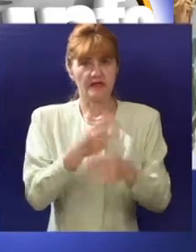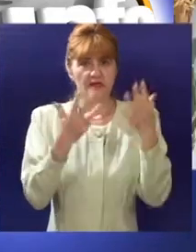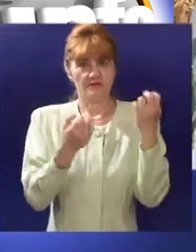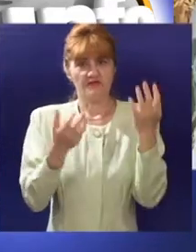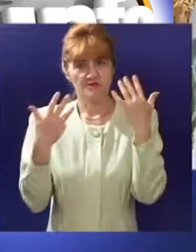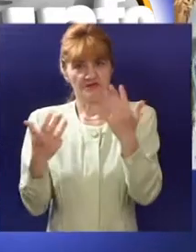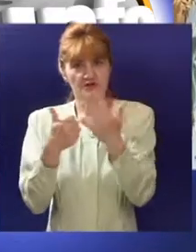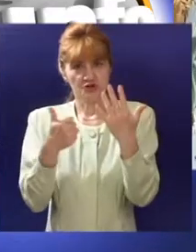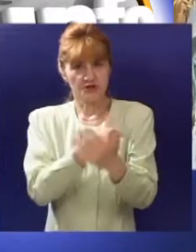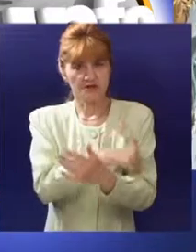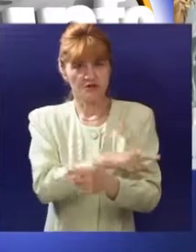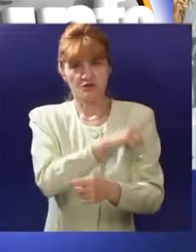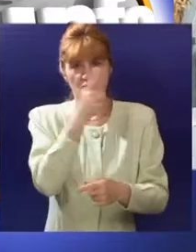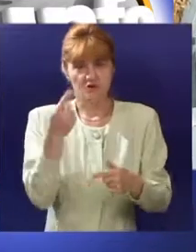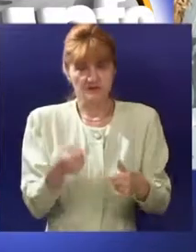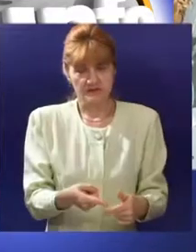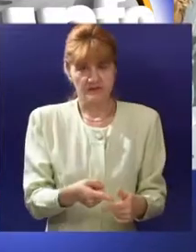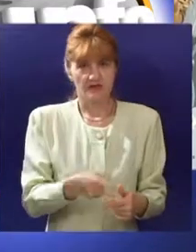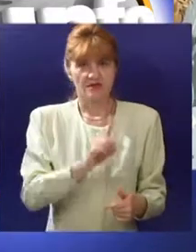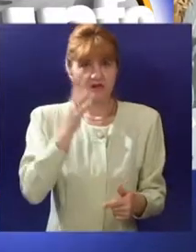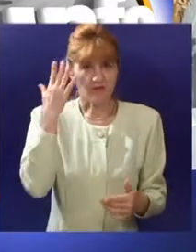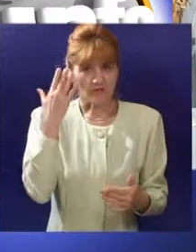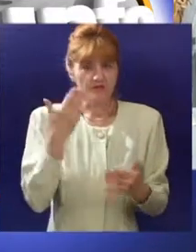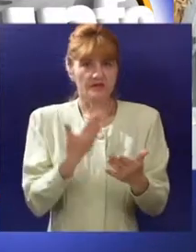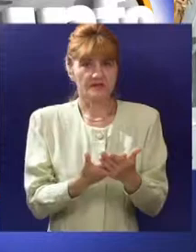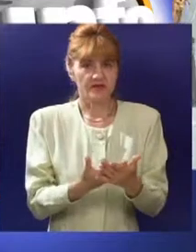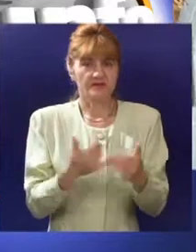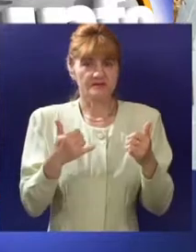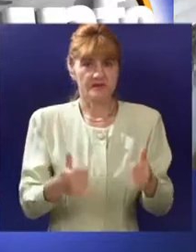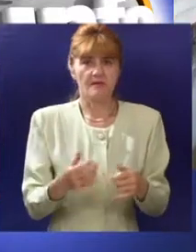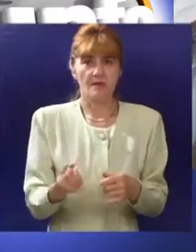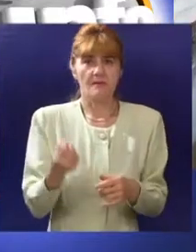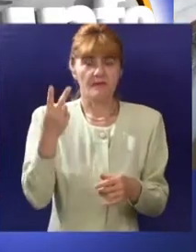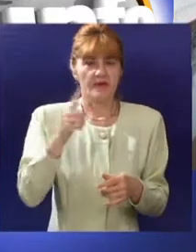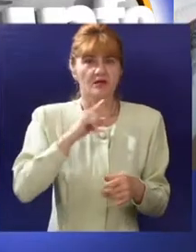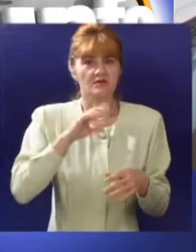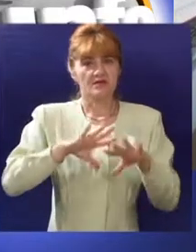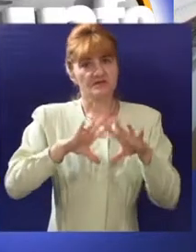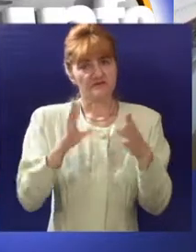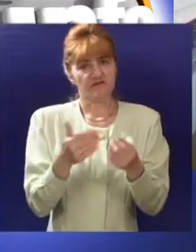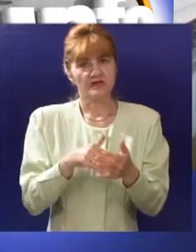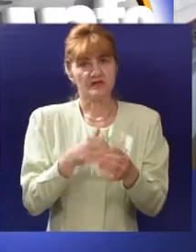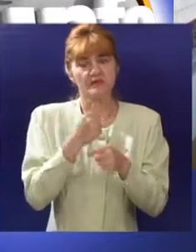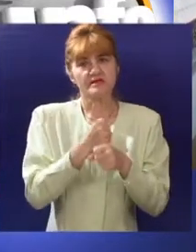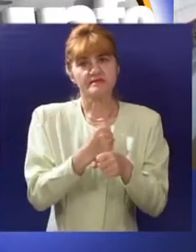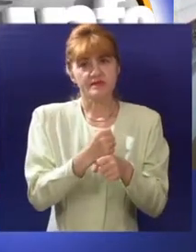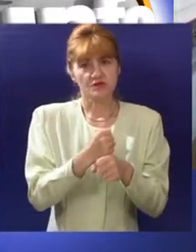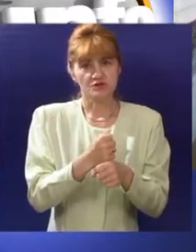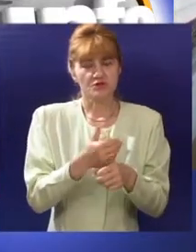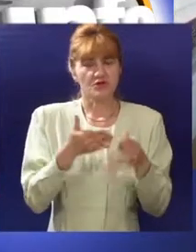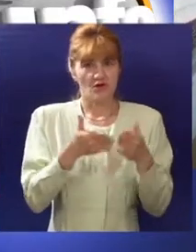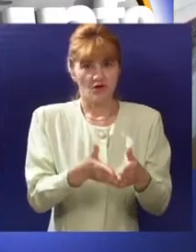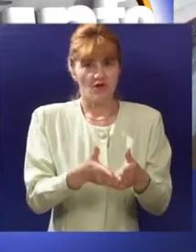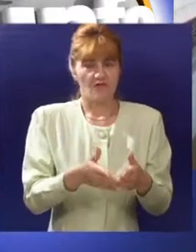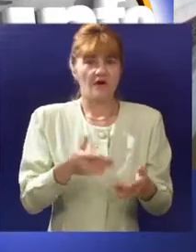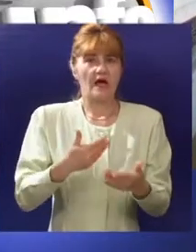1996. godine i Pokrajinski zavod za zaštitu prirode trenutno radi na izradi nove studije o zaštiti. Nakon izrade